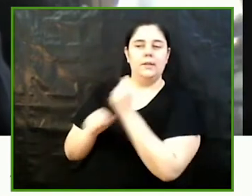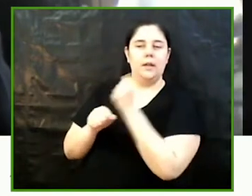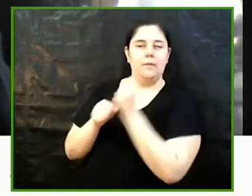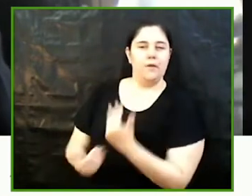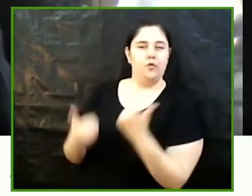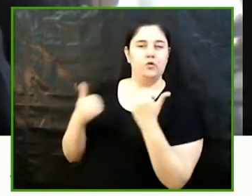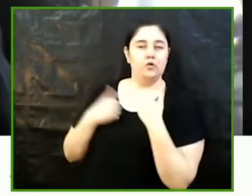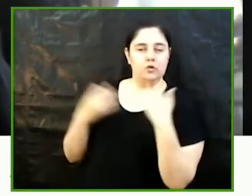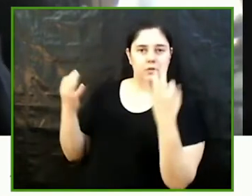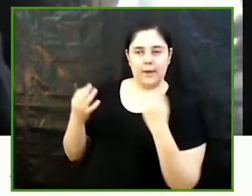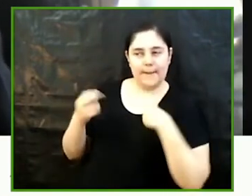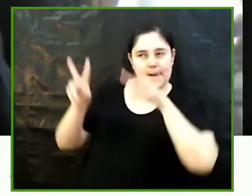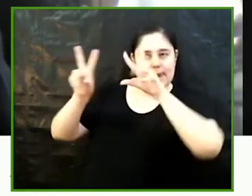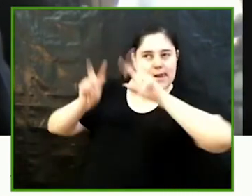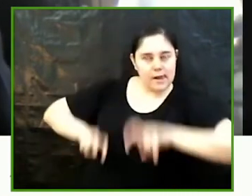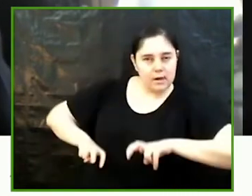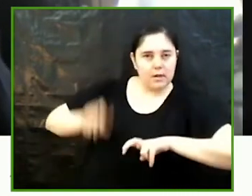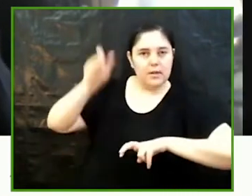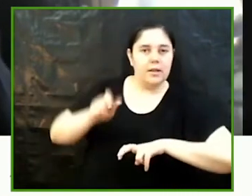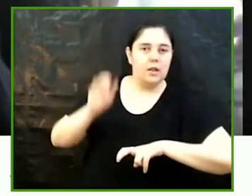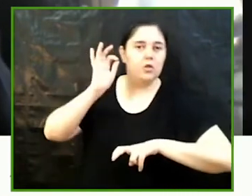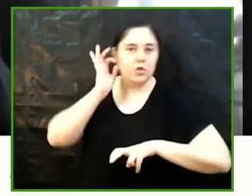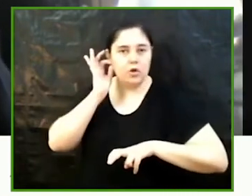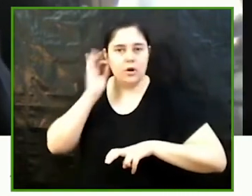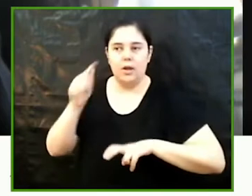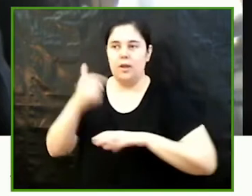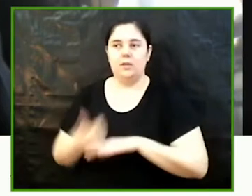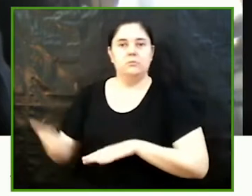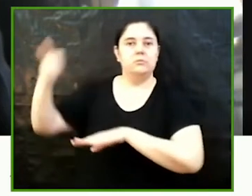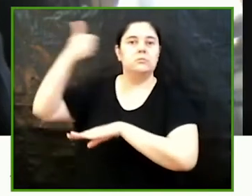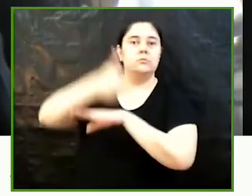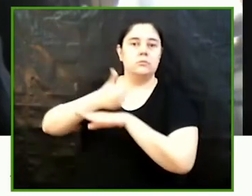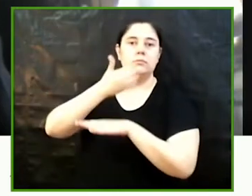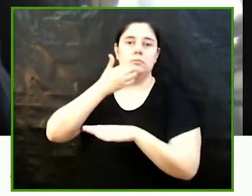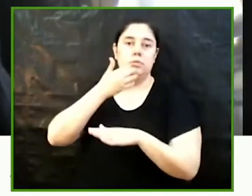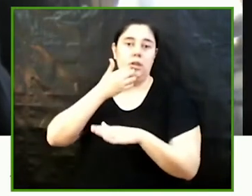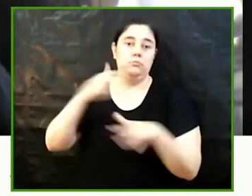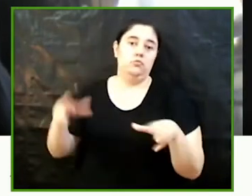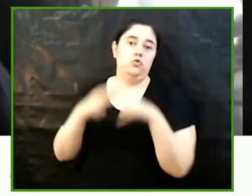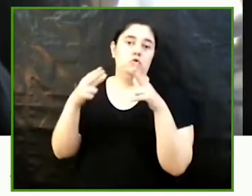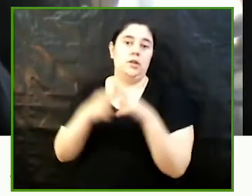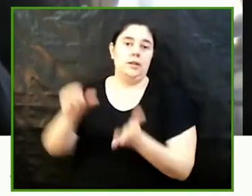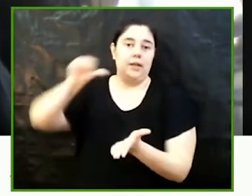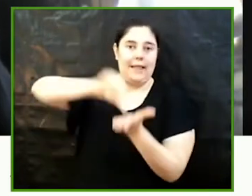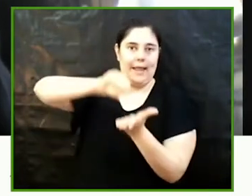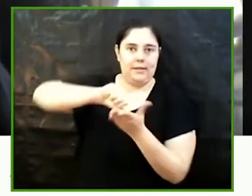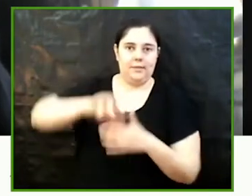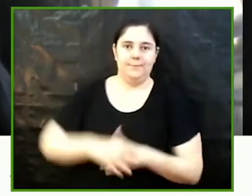càrrec que elevaven la dona que l'exercia a una posició de preeminència en la societat atonesa fins i tot es podia